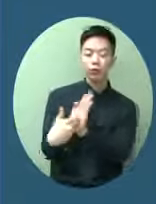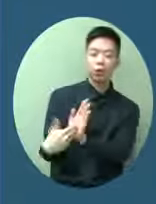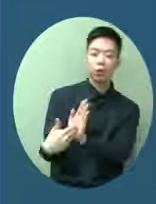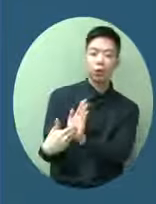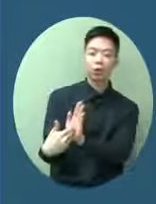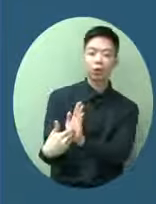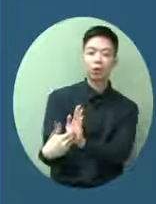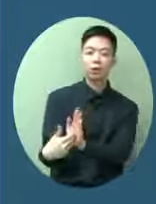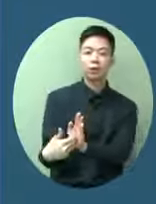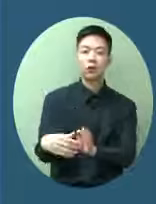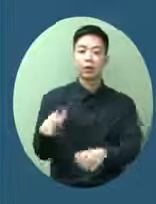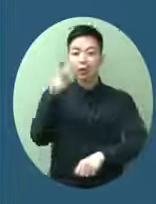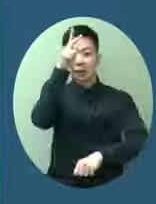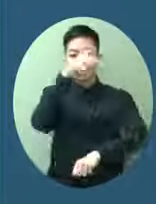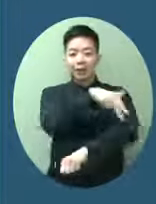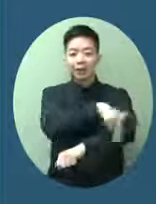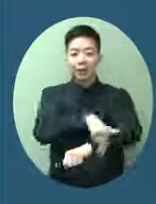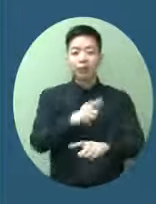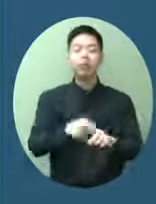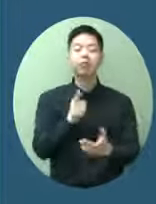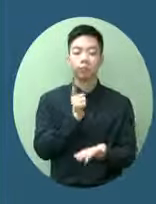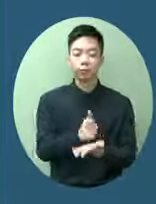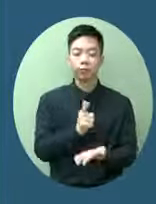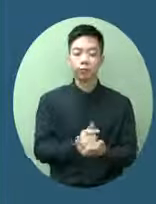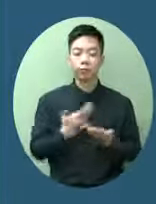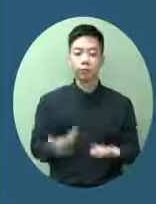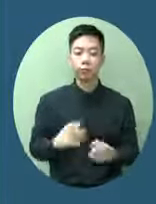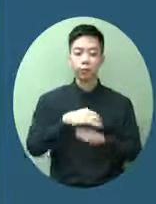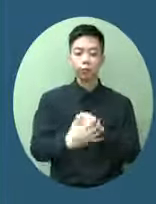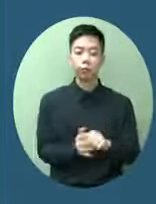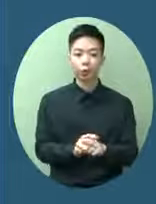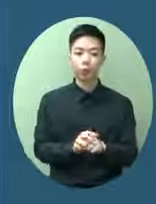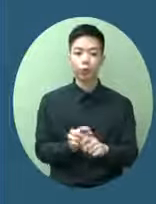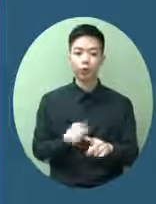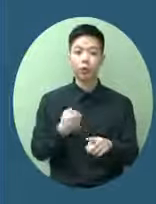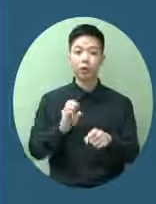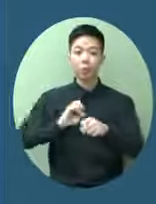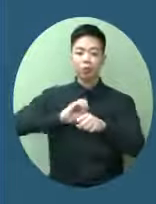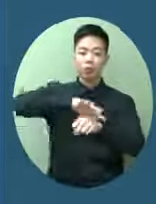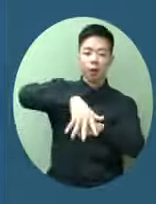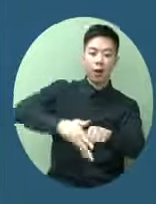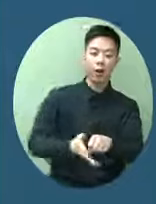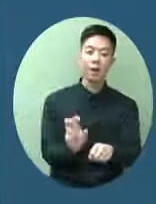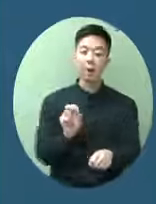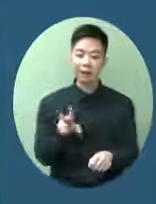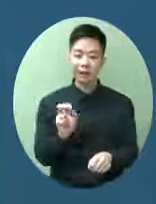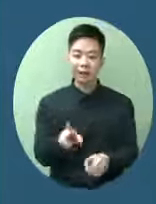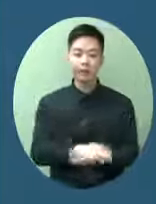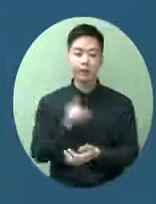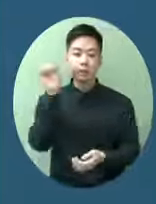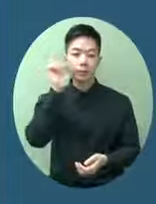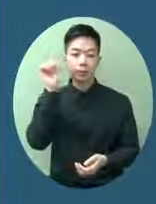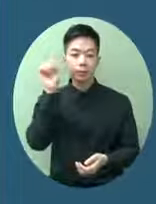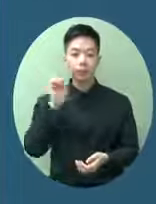策是有它的需要因為現在全球新冠疫情仍然在肆虐每天整體